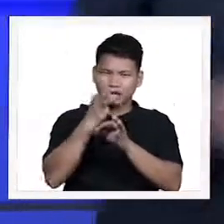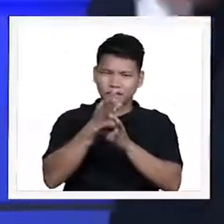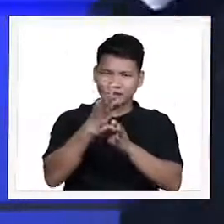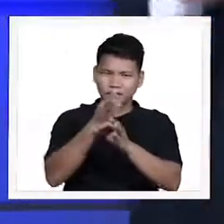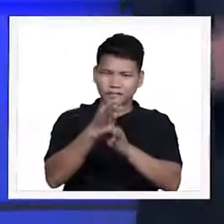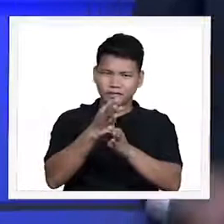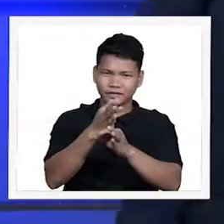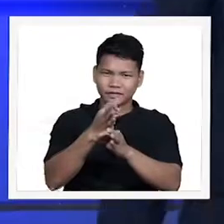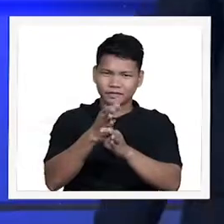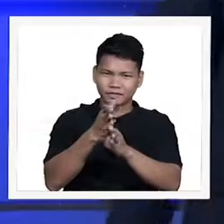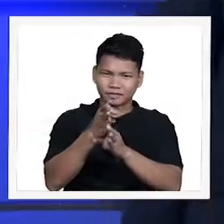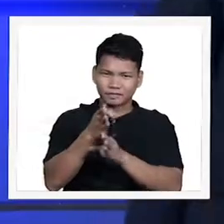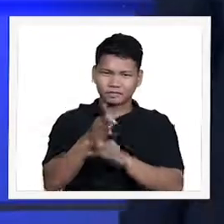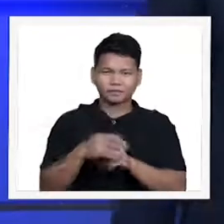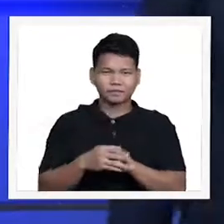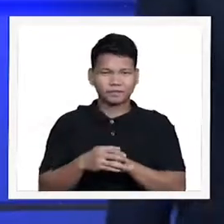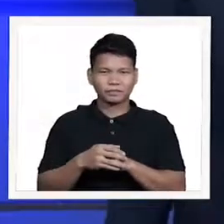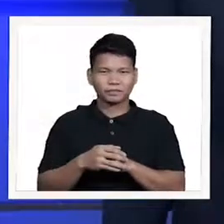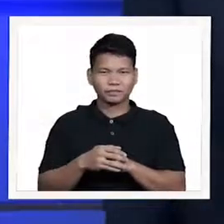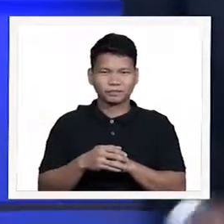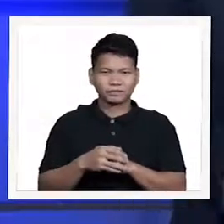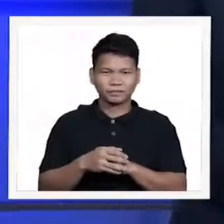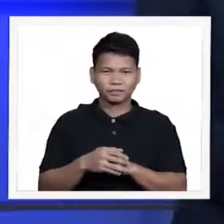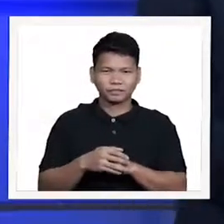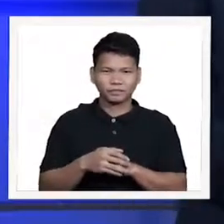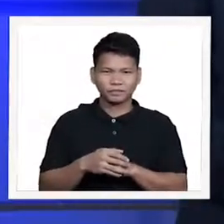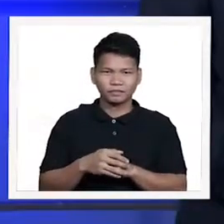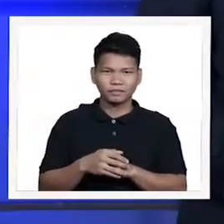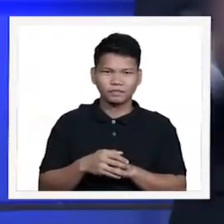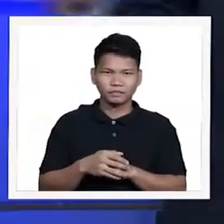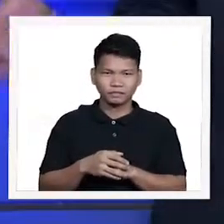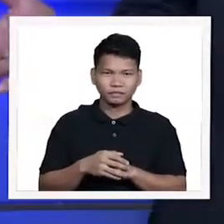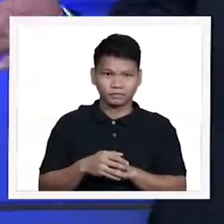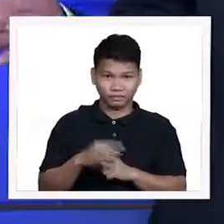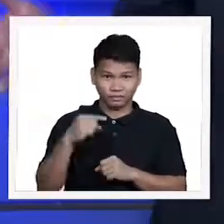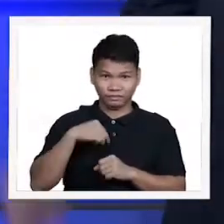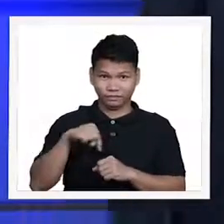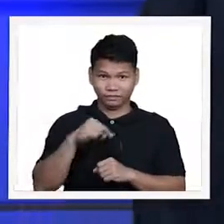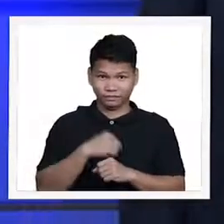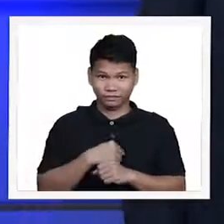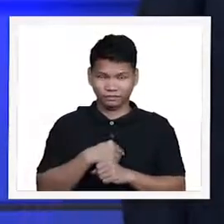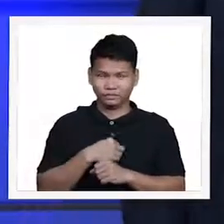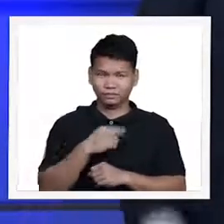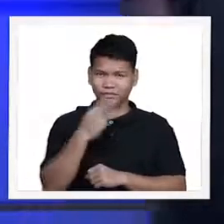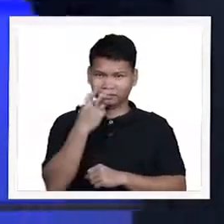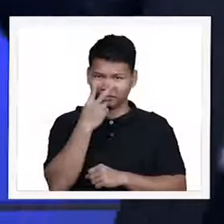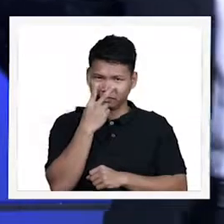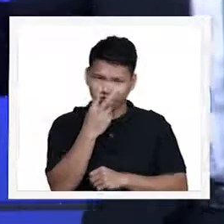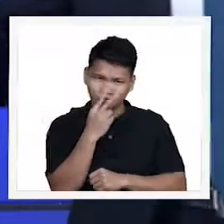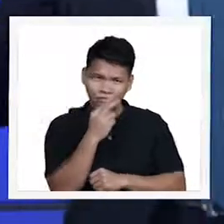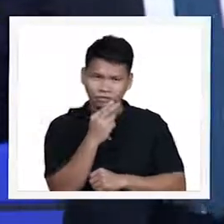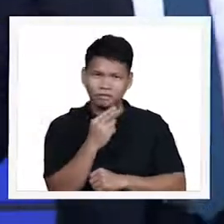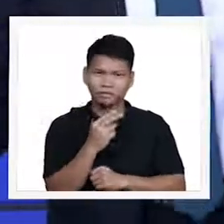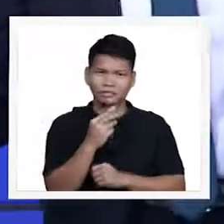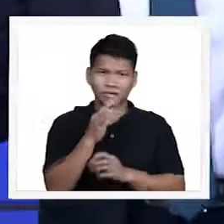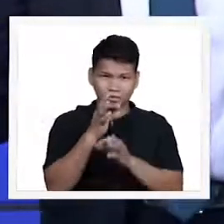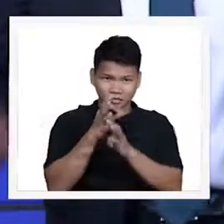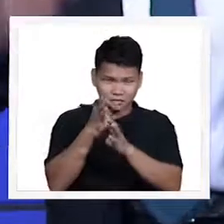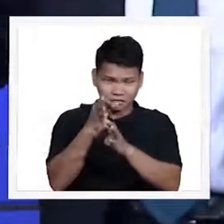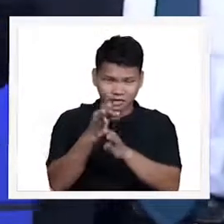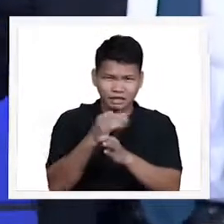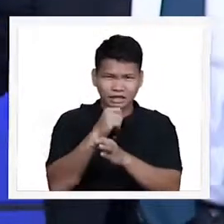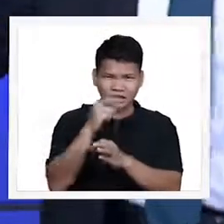na mga kaibigan at mga kapatid. Kung titignan po natin ang pananampalataya